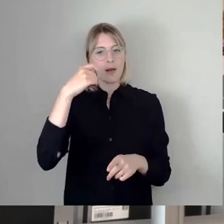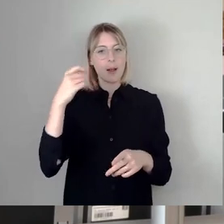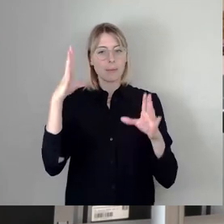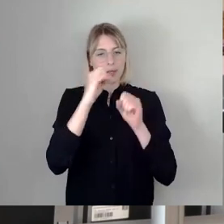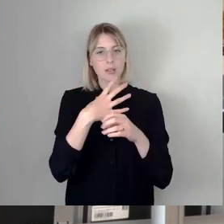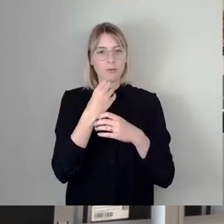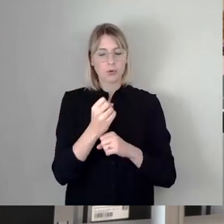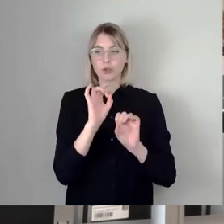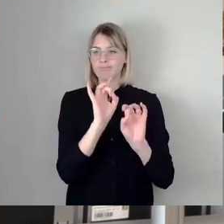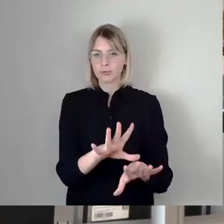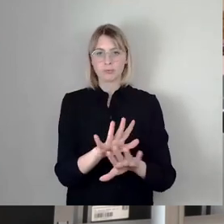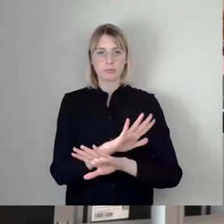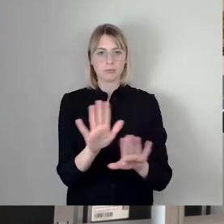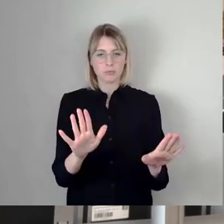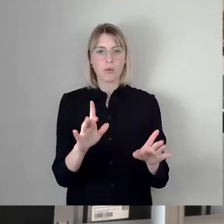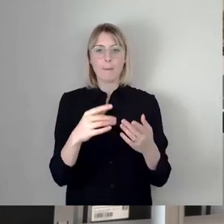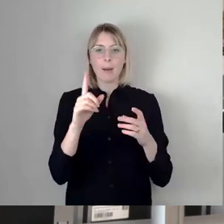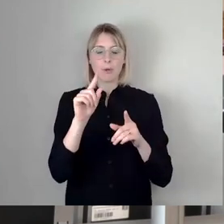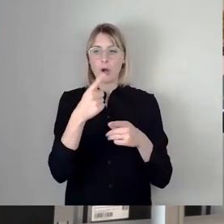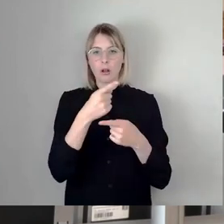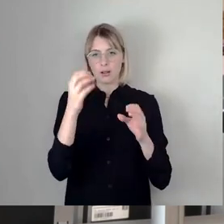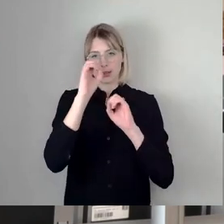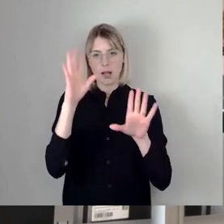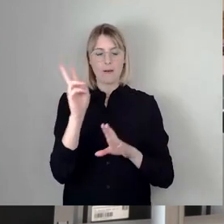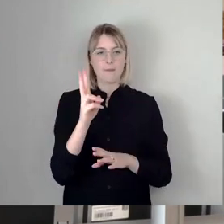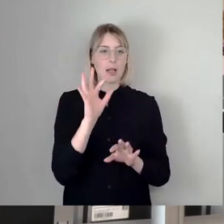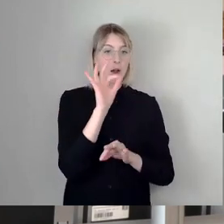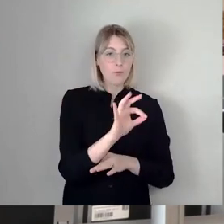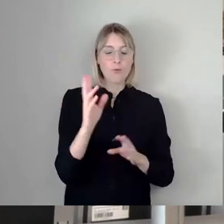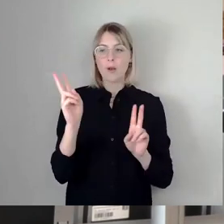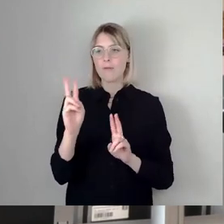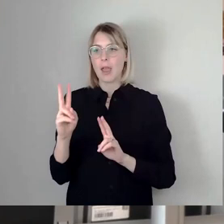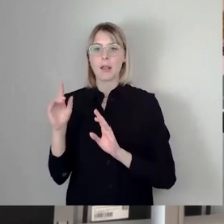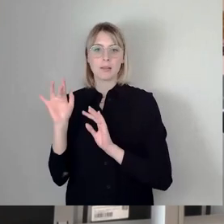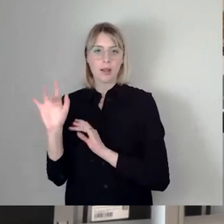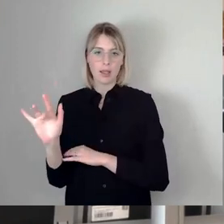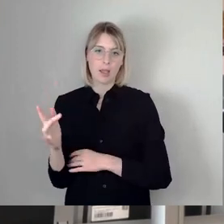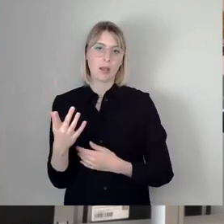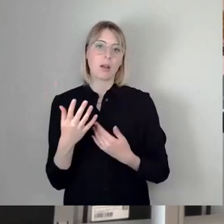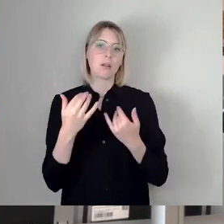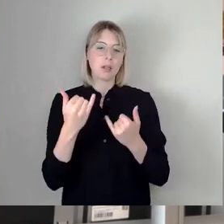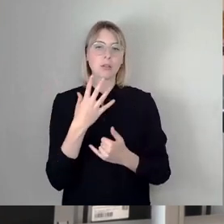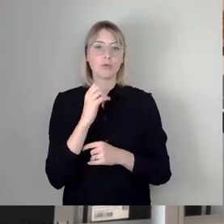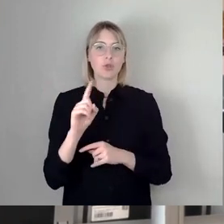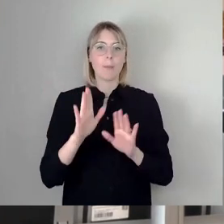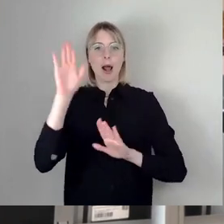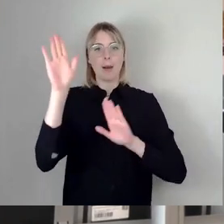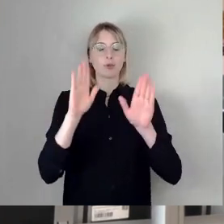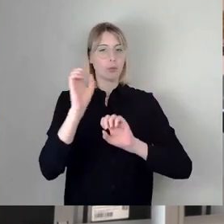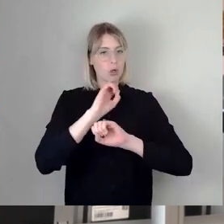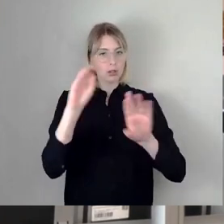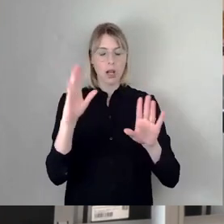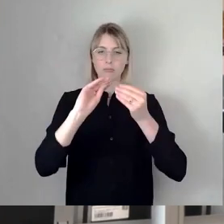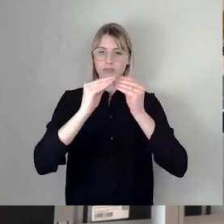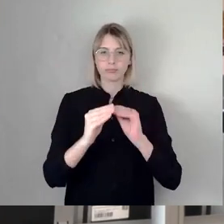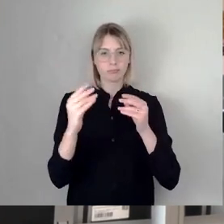das klar, wer ist hier dafür und wer ist hier dagegen. Das ist gut, dass wir das heute auch per Abstimmung noch mal ganz klar herausarbeiten und dass